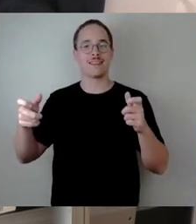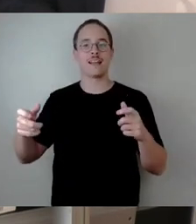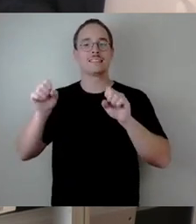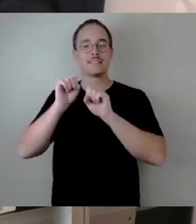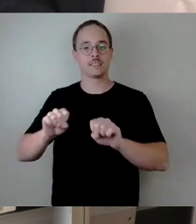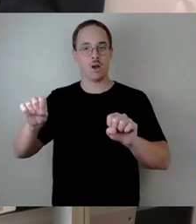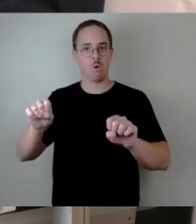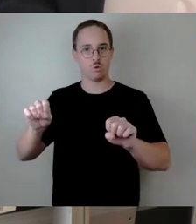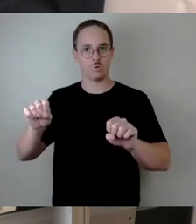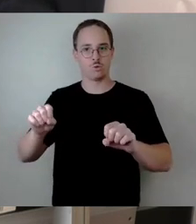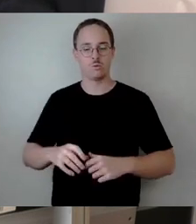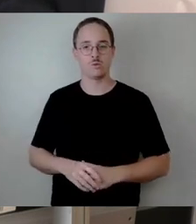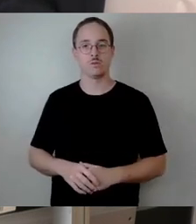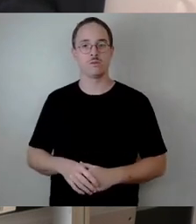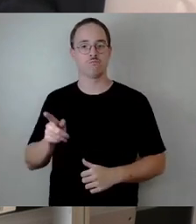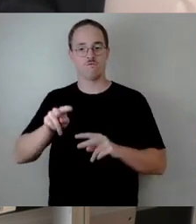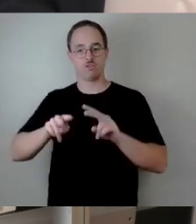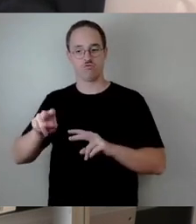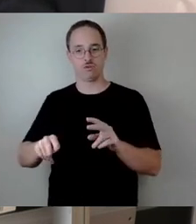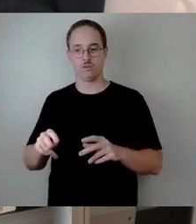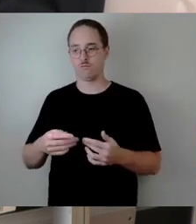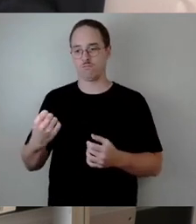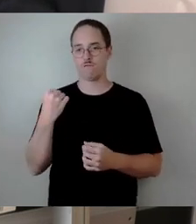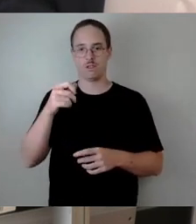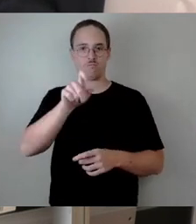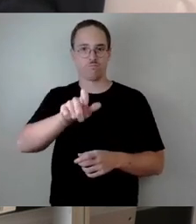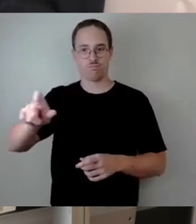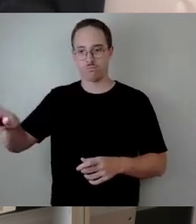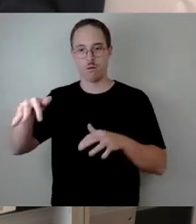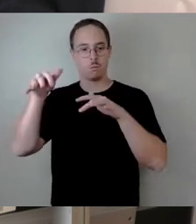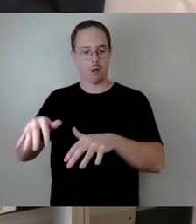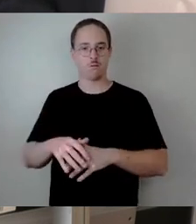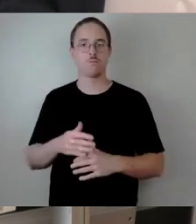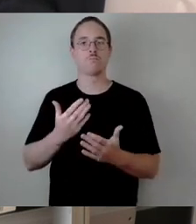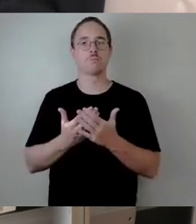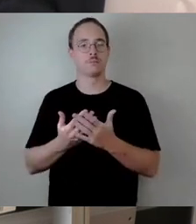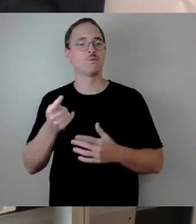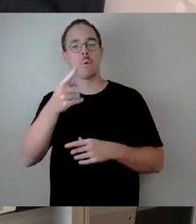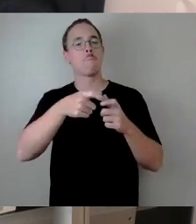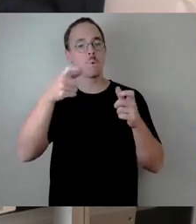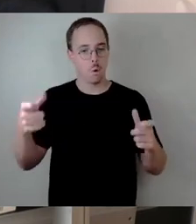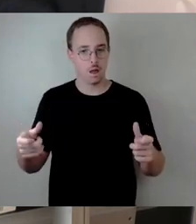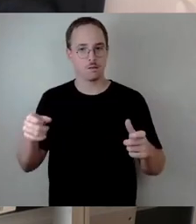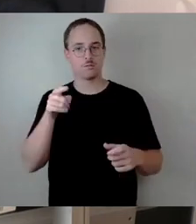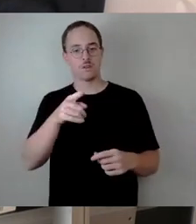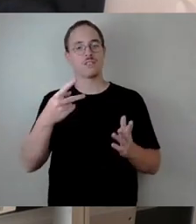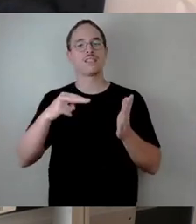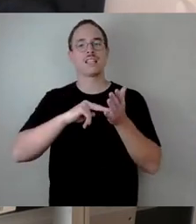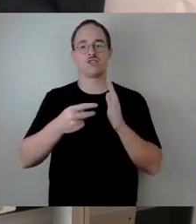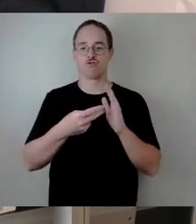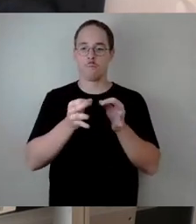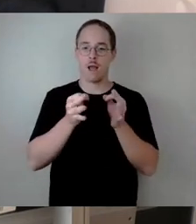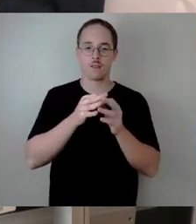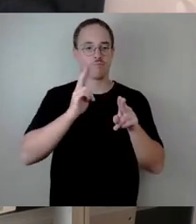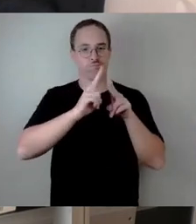THW-Kräfte formiert. Das ist der Abschnitt, wo wir also tatsächlich technische Maßnahmen am Gebäude, an dem Tragwerk, wie auch immer, durchführen. Das natürlich